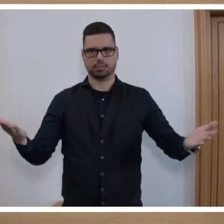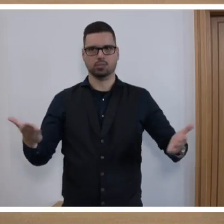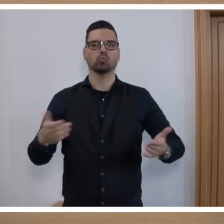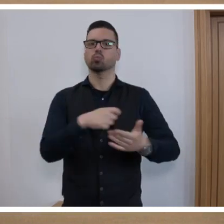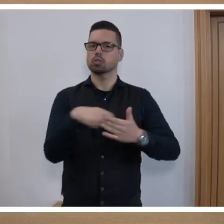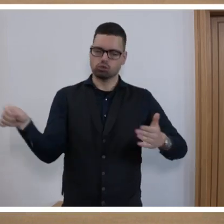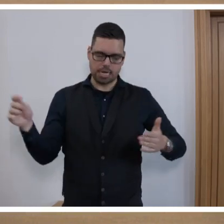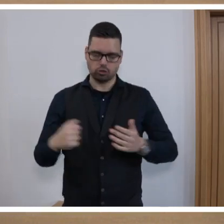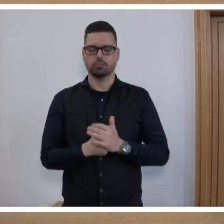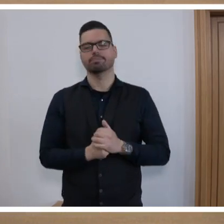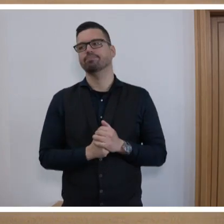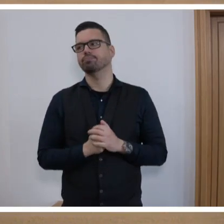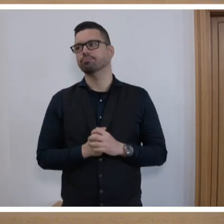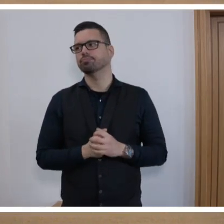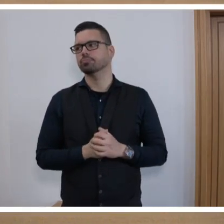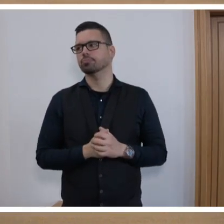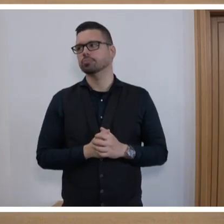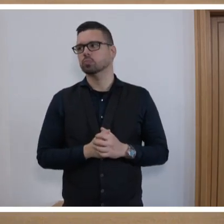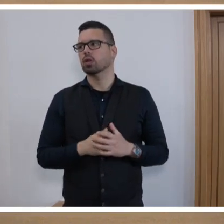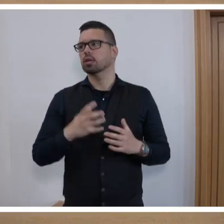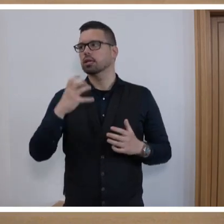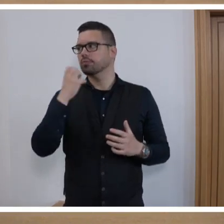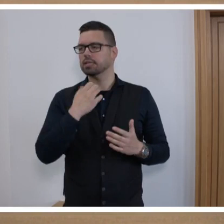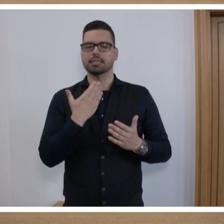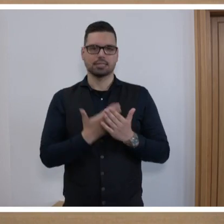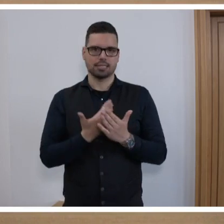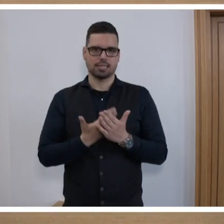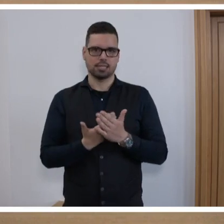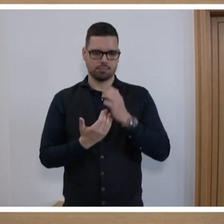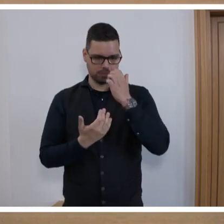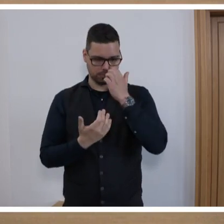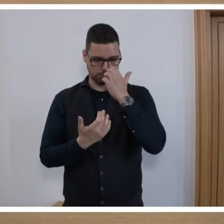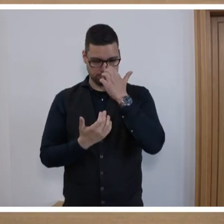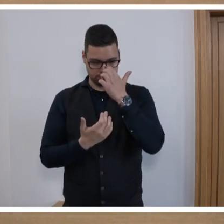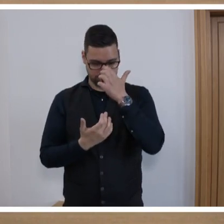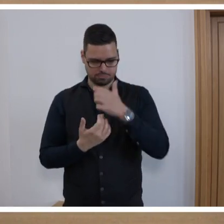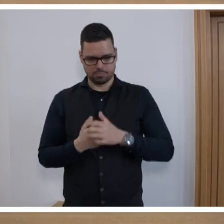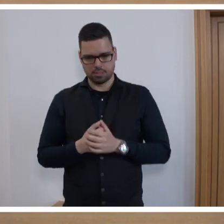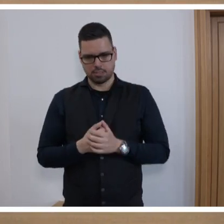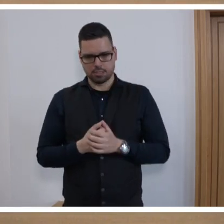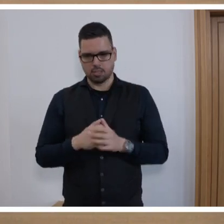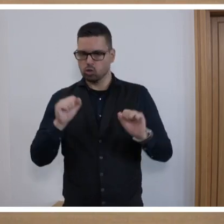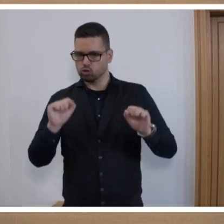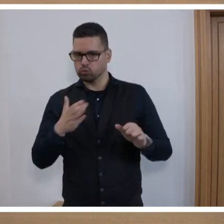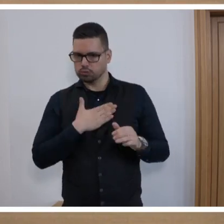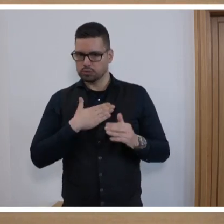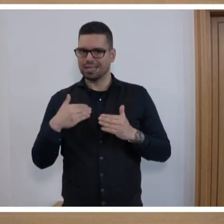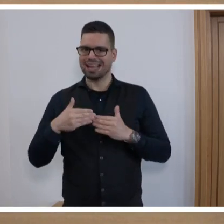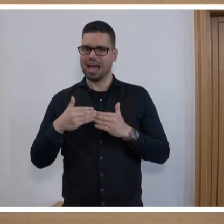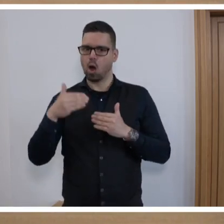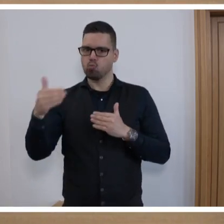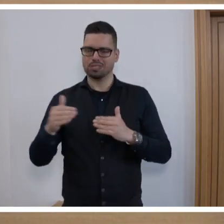unterstreichen. Wir wollen deshalb auch einen Schutz unserer Außengrenzen